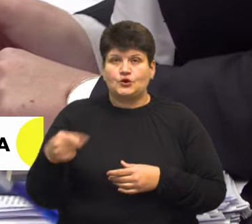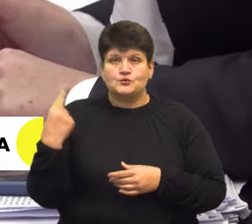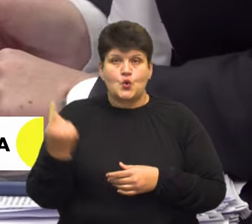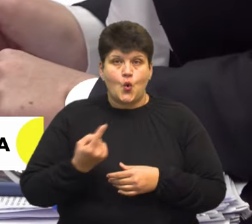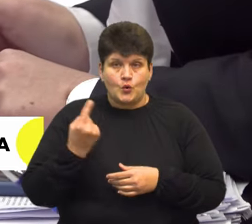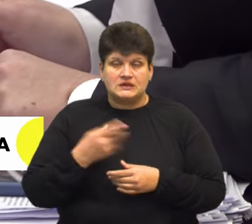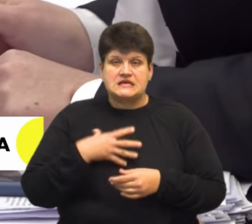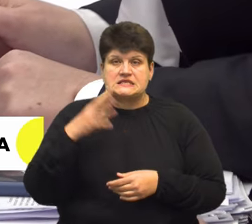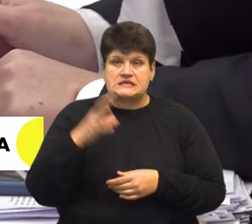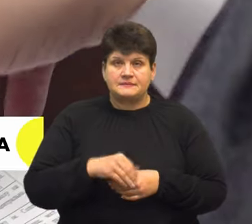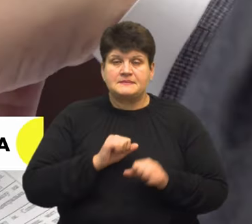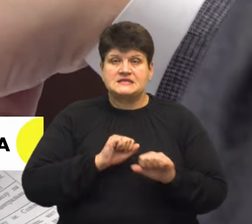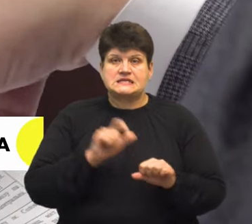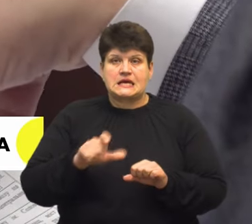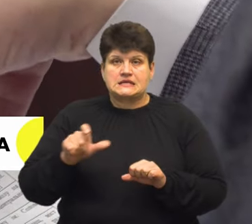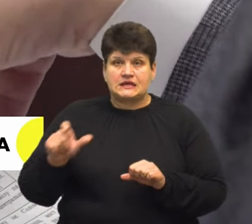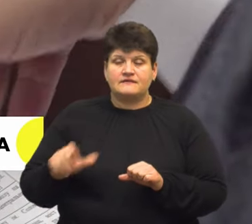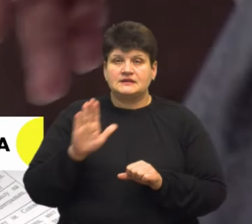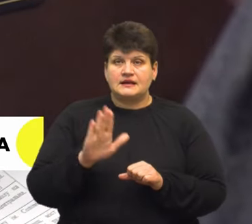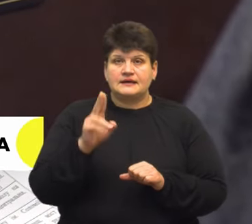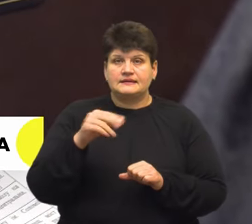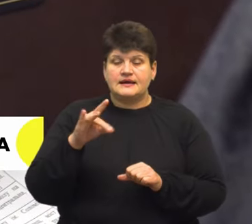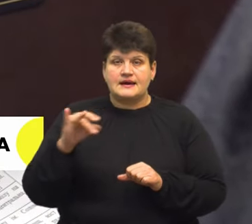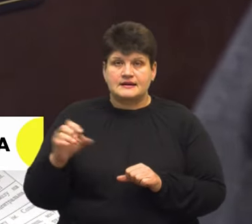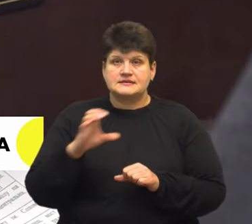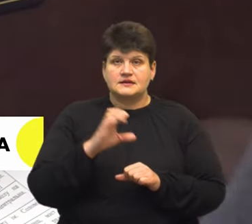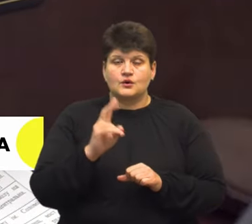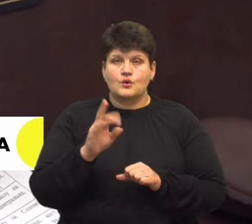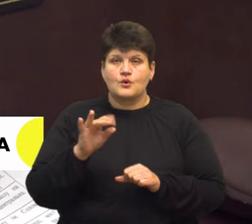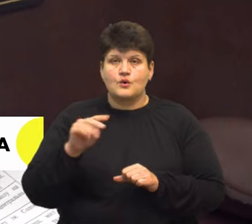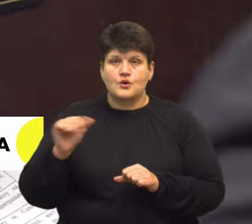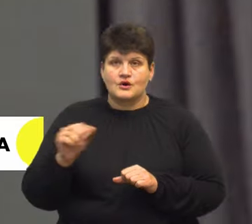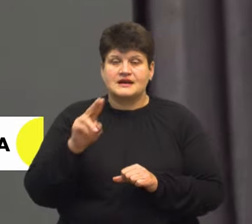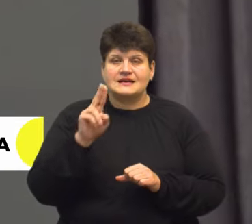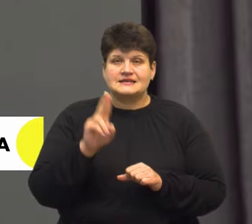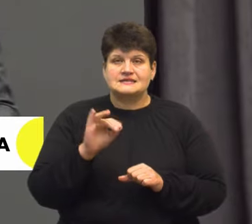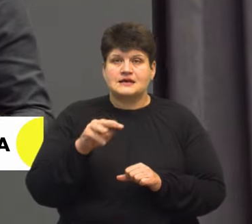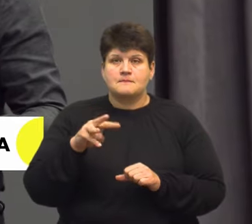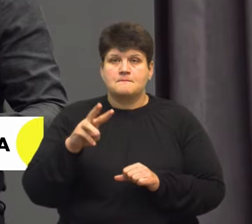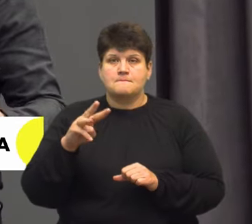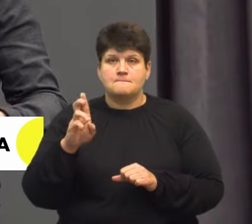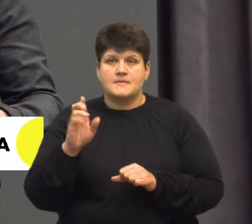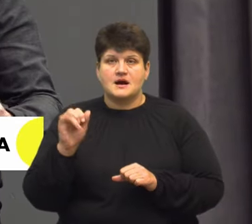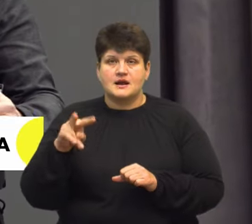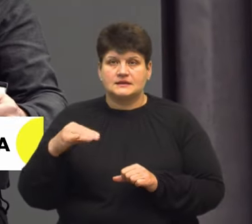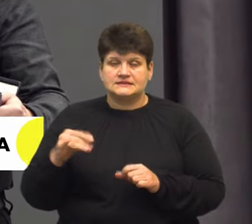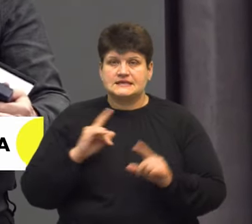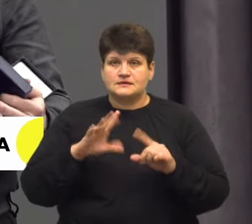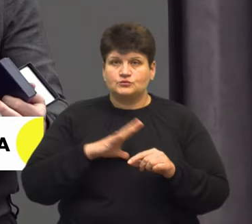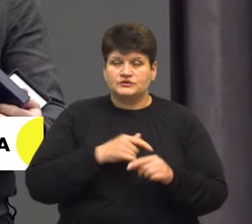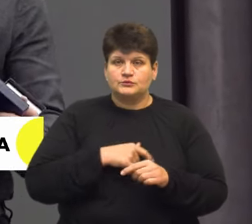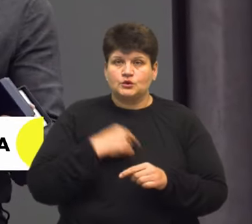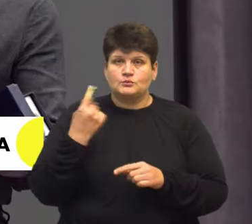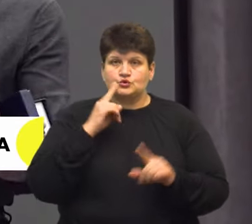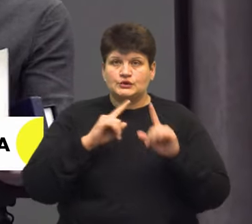загиблим захисникам Віталію Дереху, Сергію Королю та Михайлу Цимбалістому. На сесії був присутній і депутат обласної